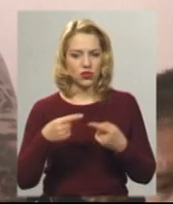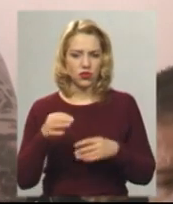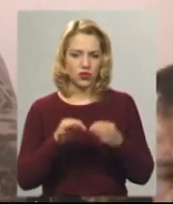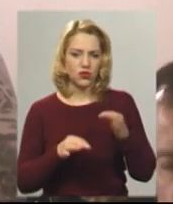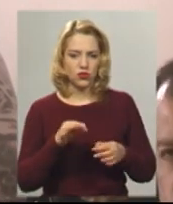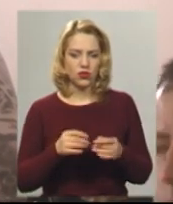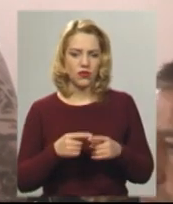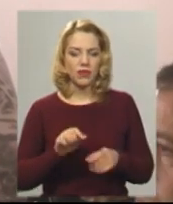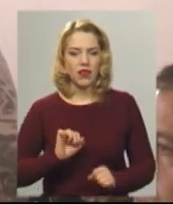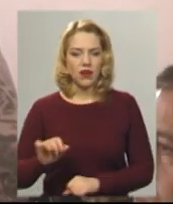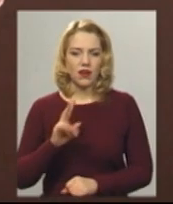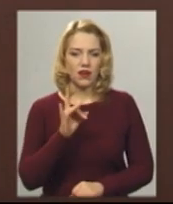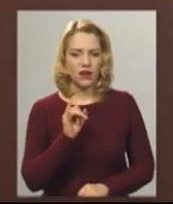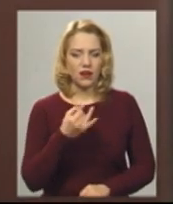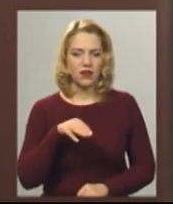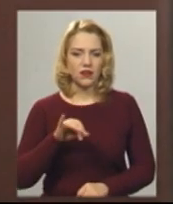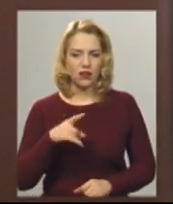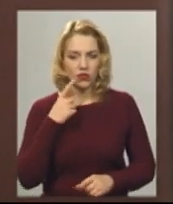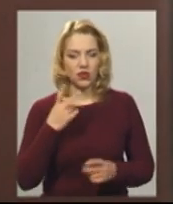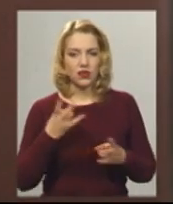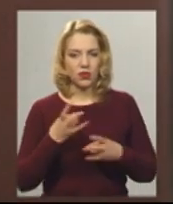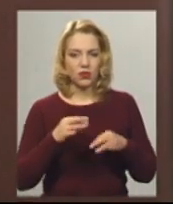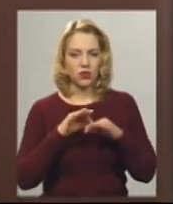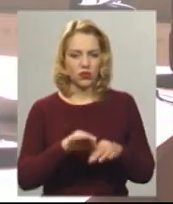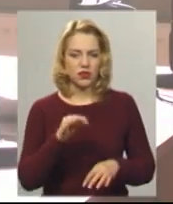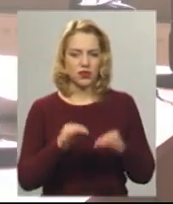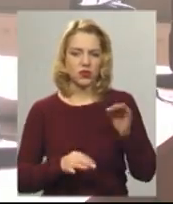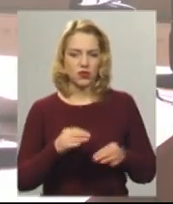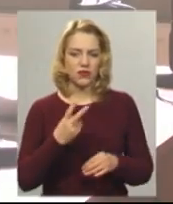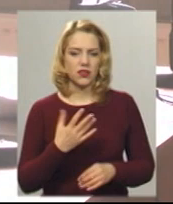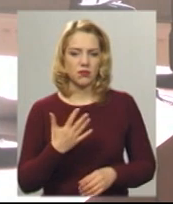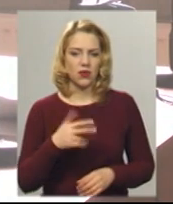Адвокатеса Віктора Крейтера каже доцільно провести суд 25 лютого.